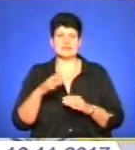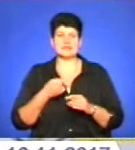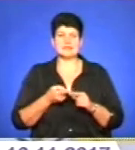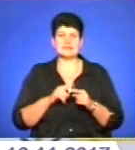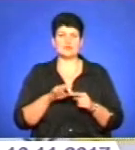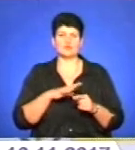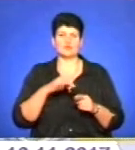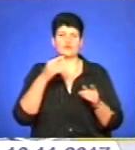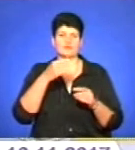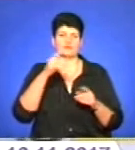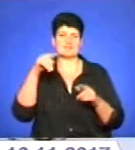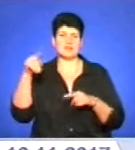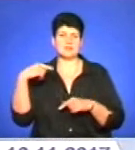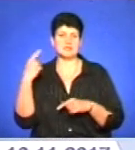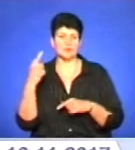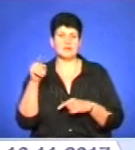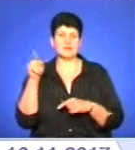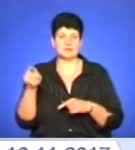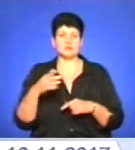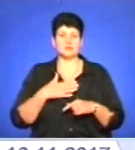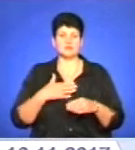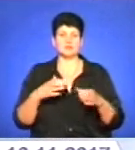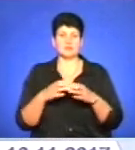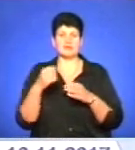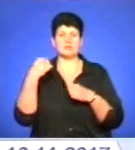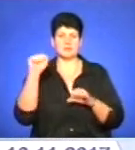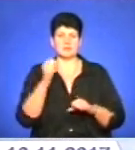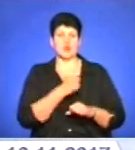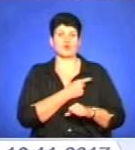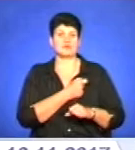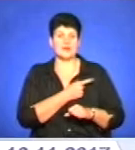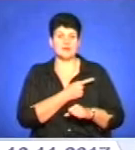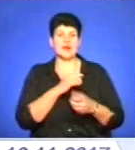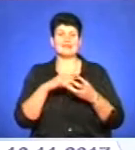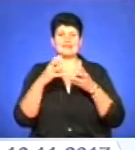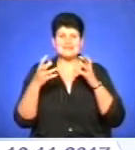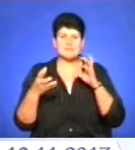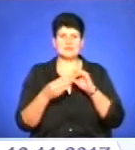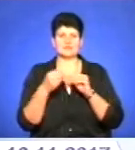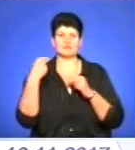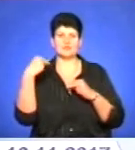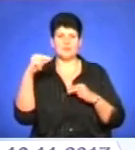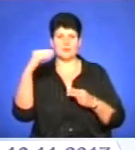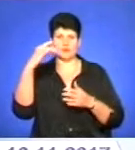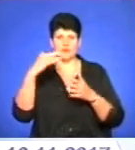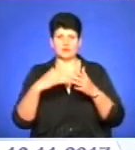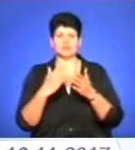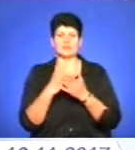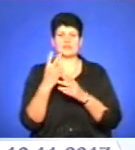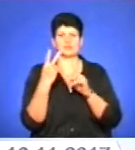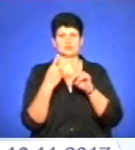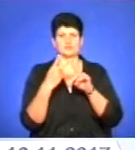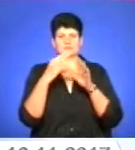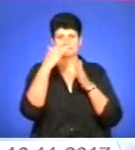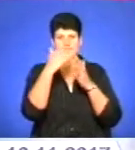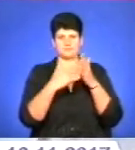Перечені. Там тернопільська команда «Універтнеу» перемогла лідерів «Одеситок», проте за підсумками чемпіонату посіла другу сходинку у турнірній таблиці,